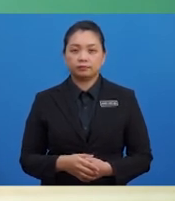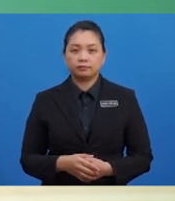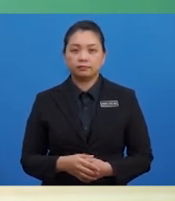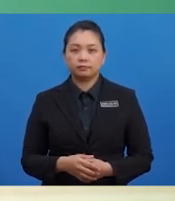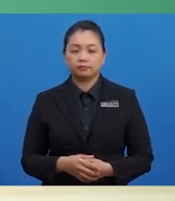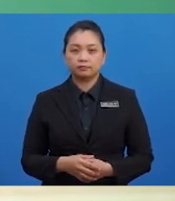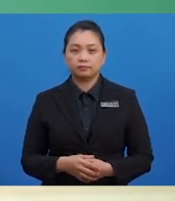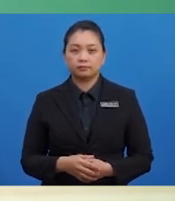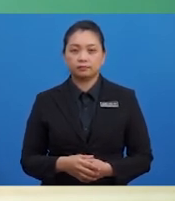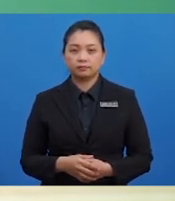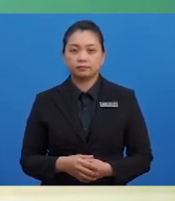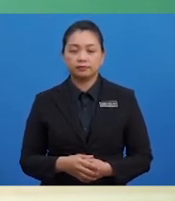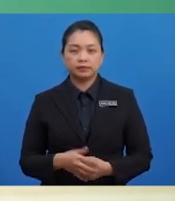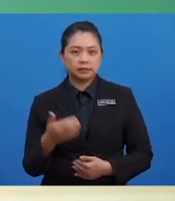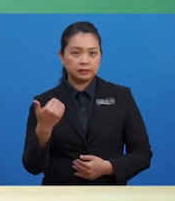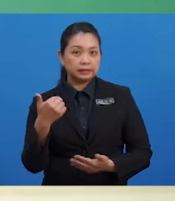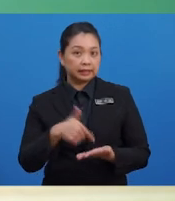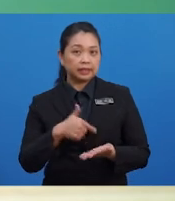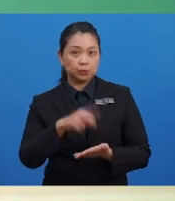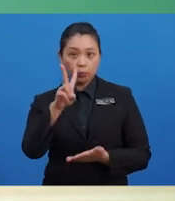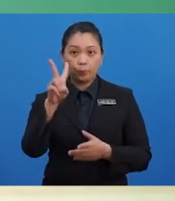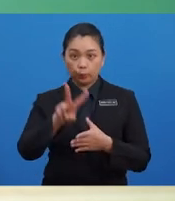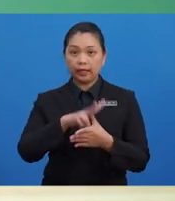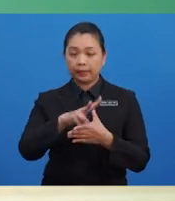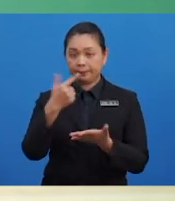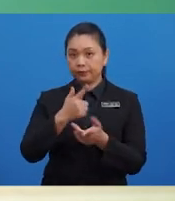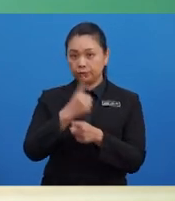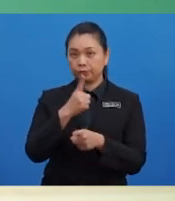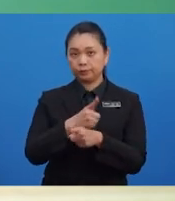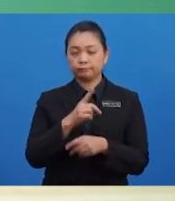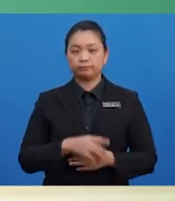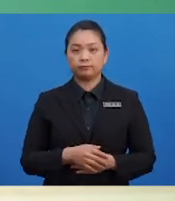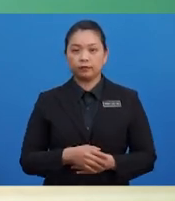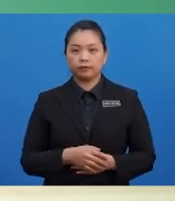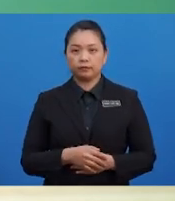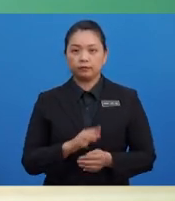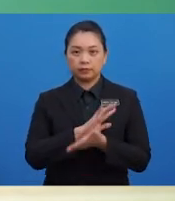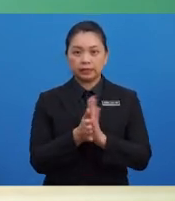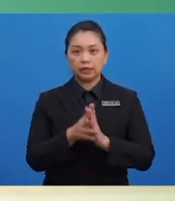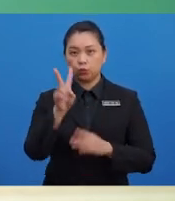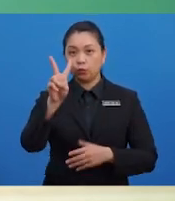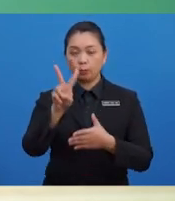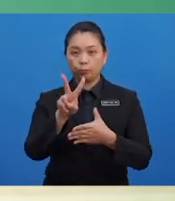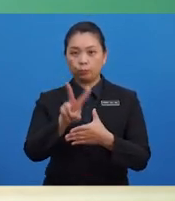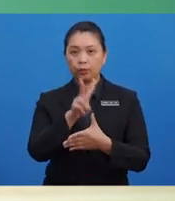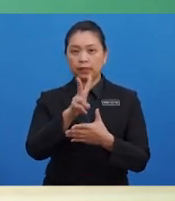Masih ada 2 bulan lagi bukan? Ya, 2 bulan tersebut adalah 2 petak